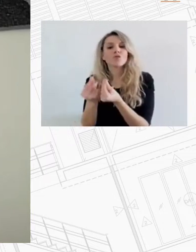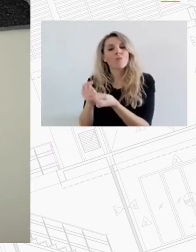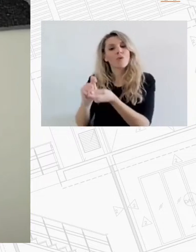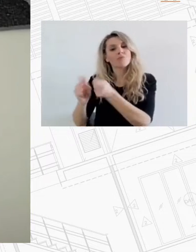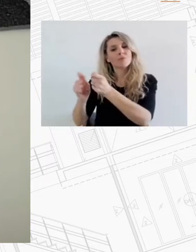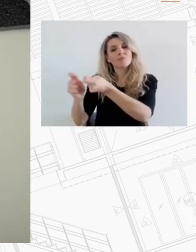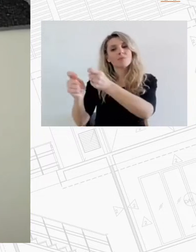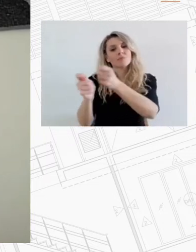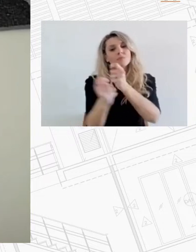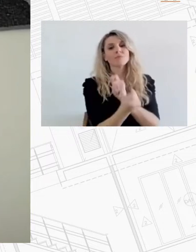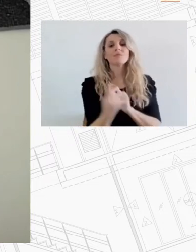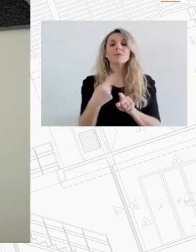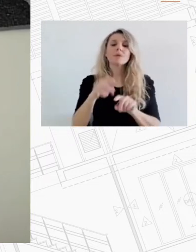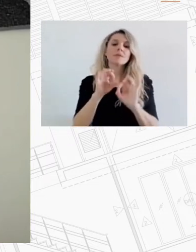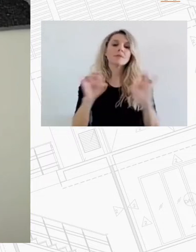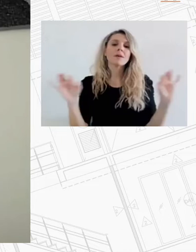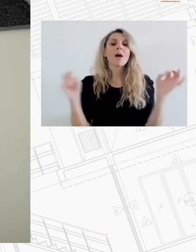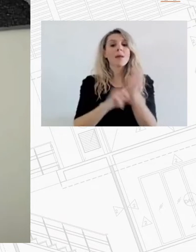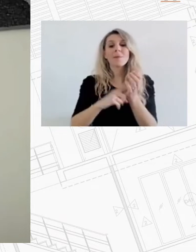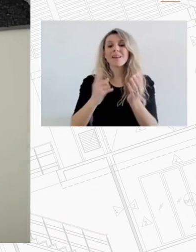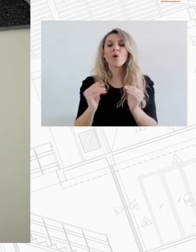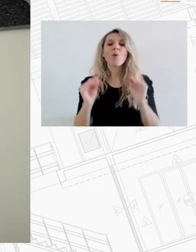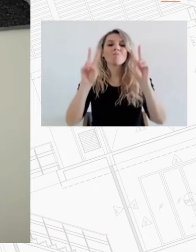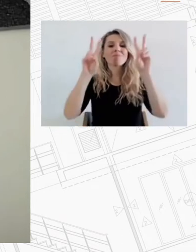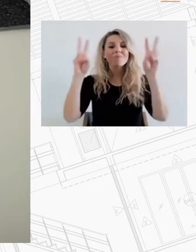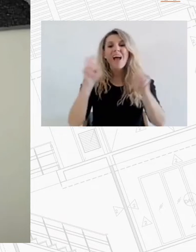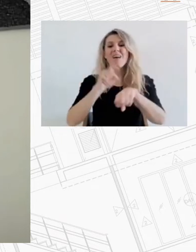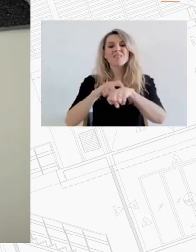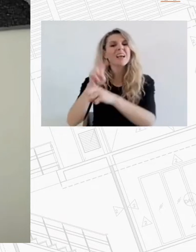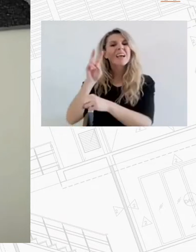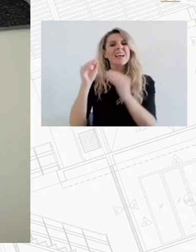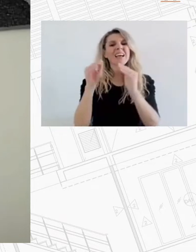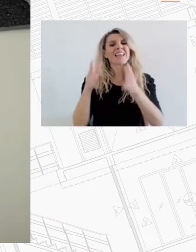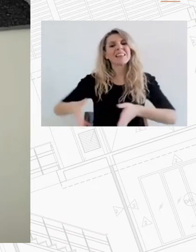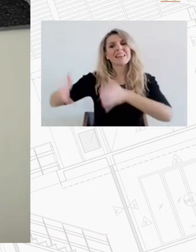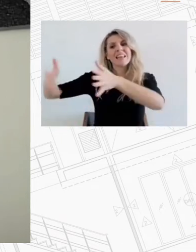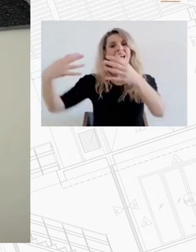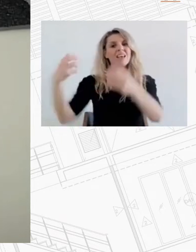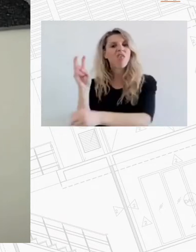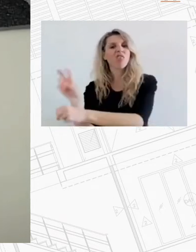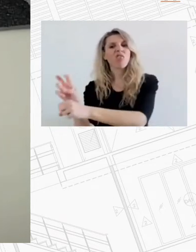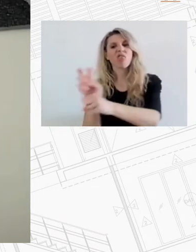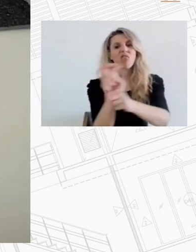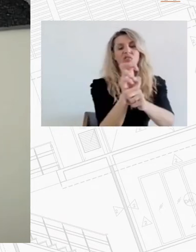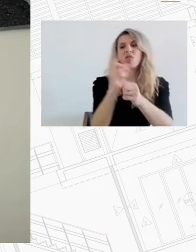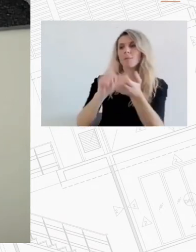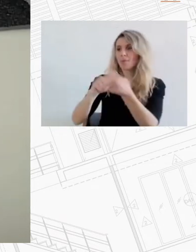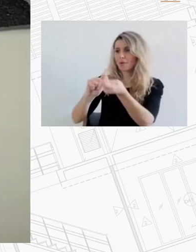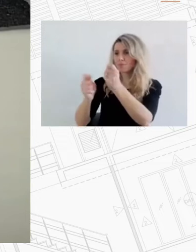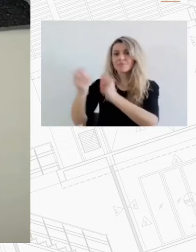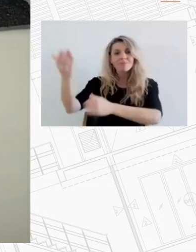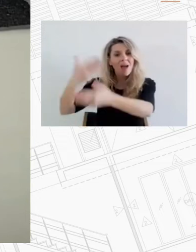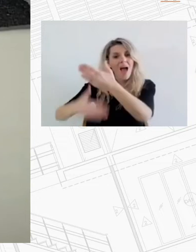είναι η αναβάθμιση του κτηριακού αποθέματος και των ακινήτων τόσο του δημόσιου όσο και του